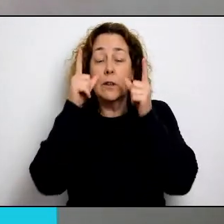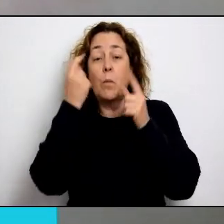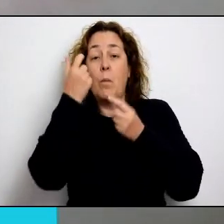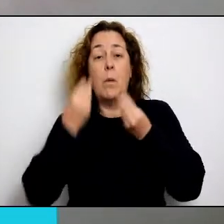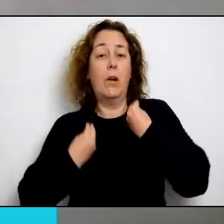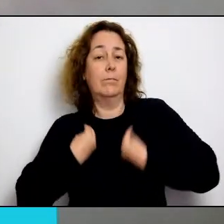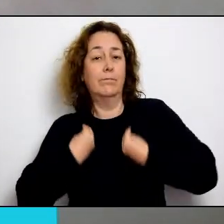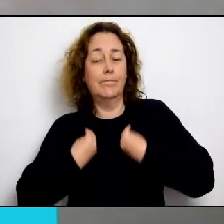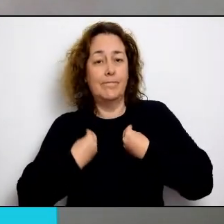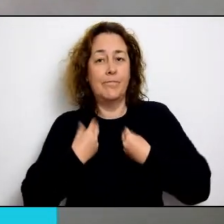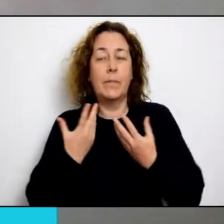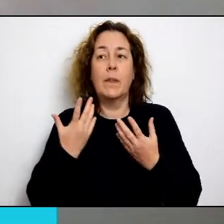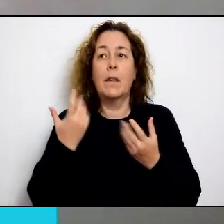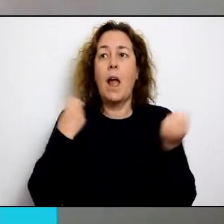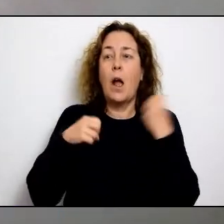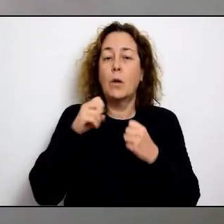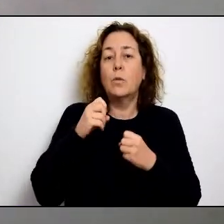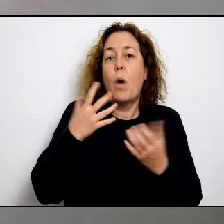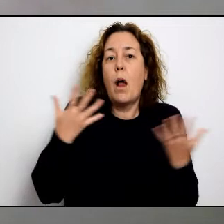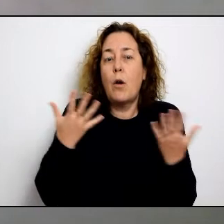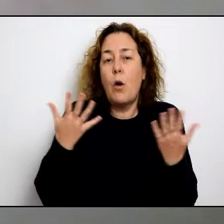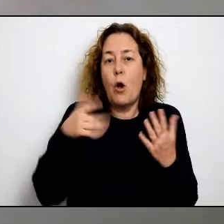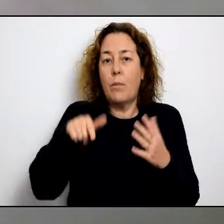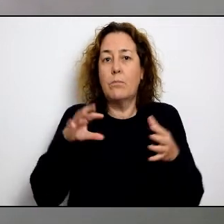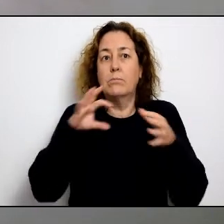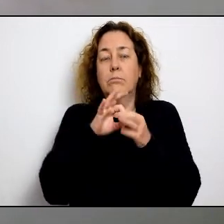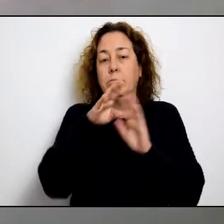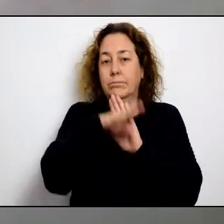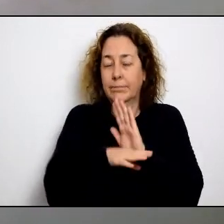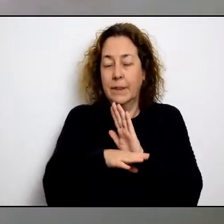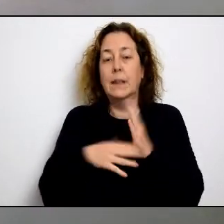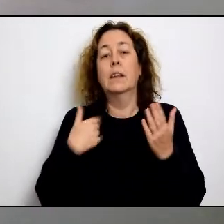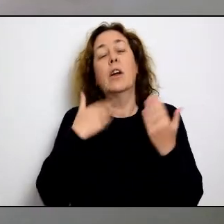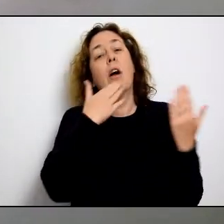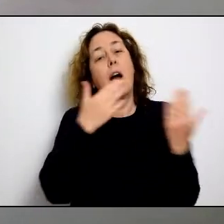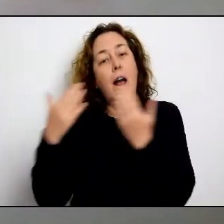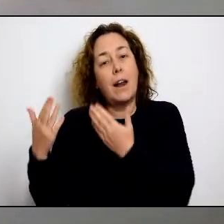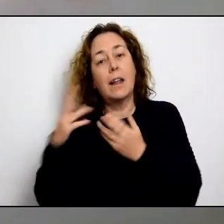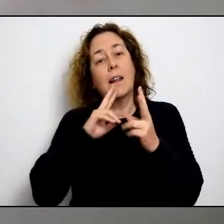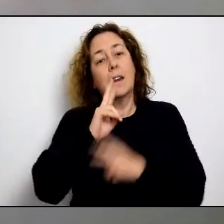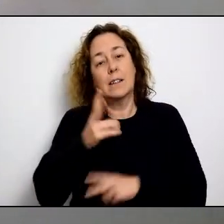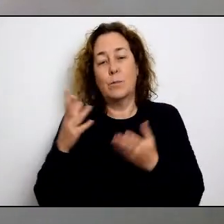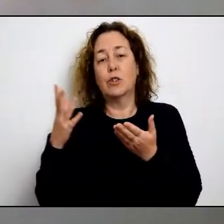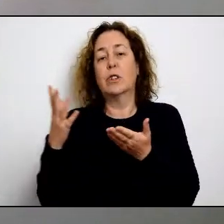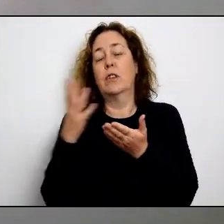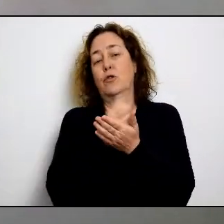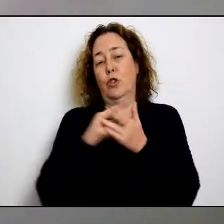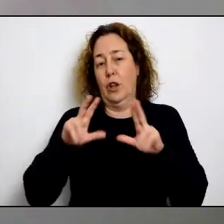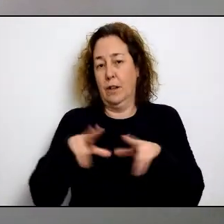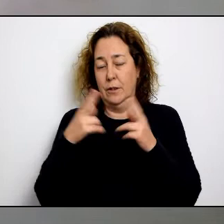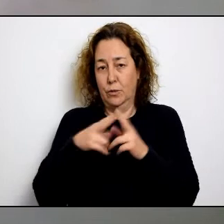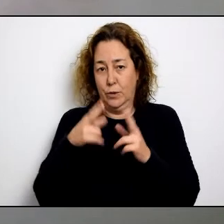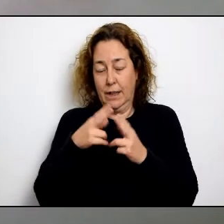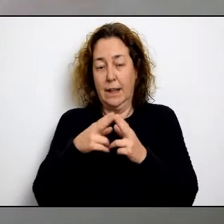diumenge i que feia que dilluns tots i totes despertéssim amb una incertesa respecte a com havíem d'actuar respecte